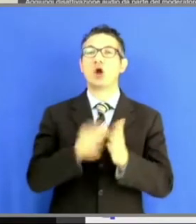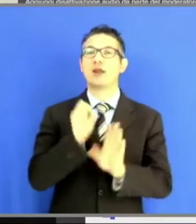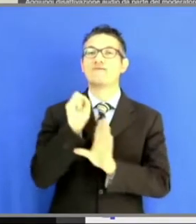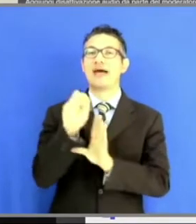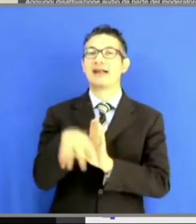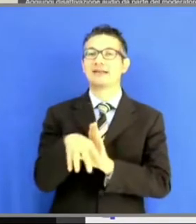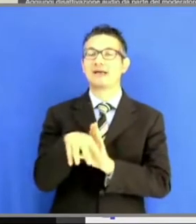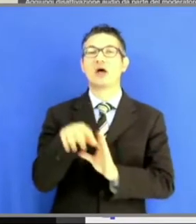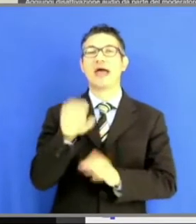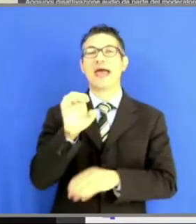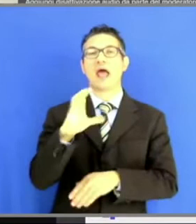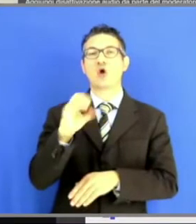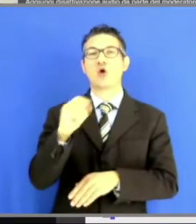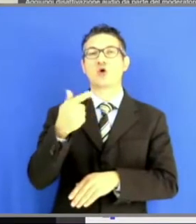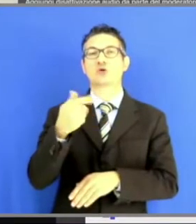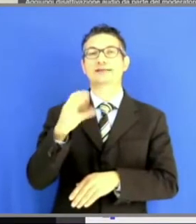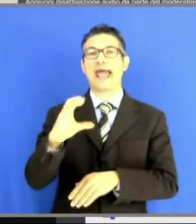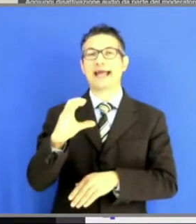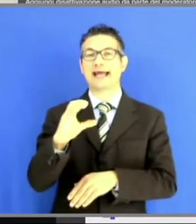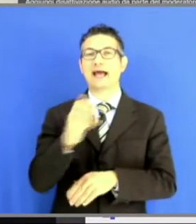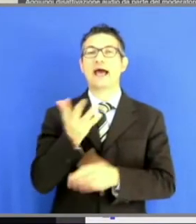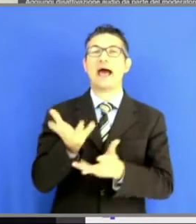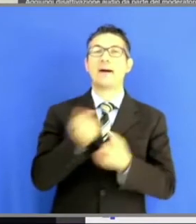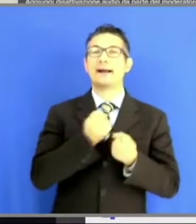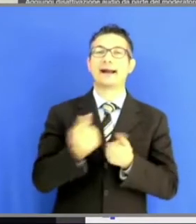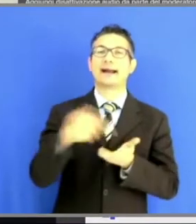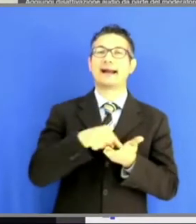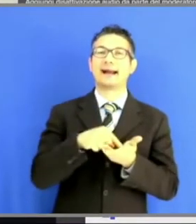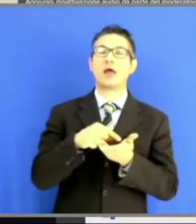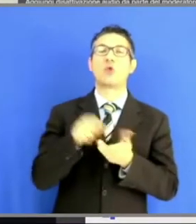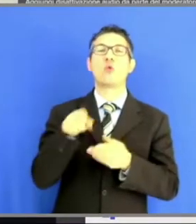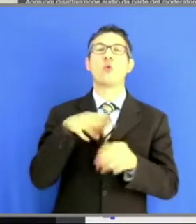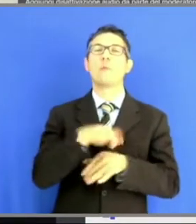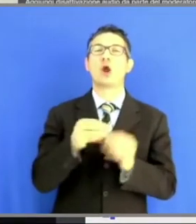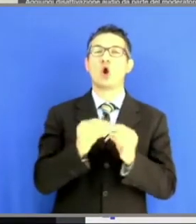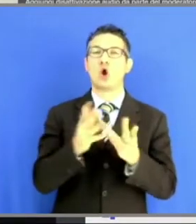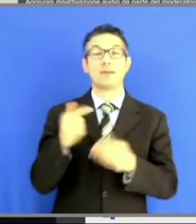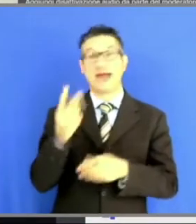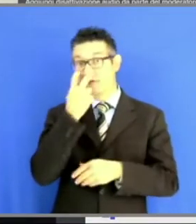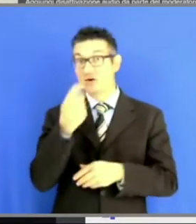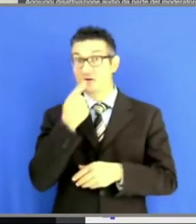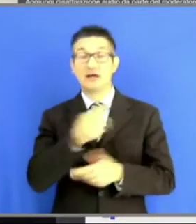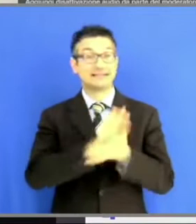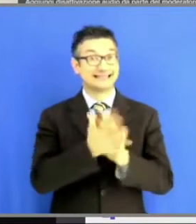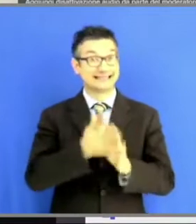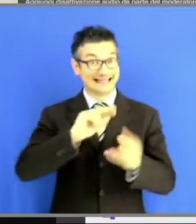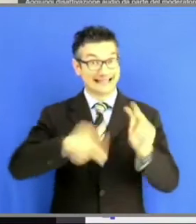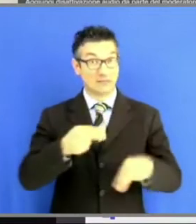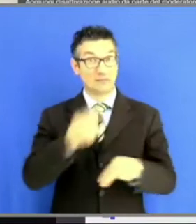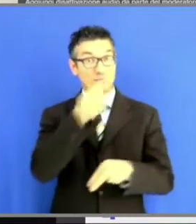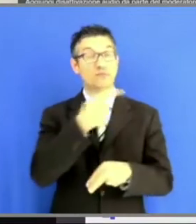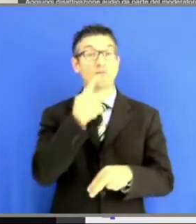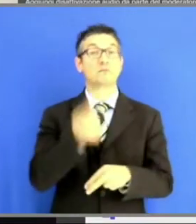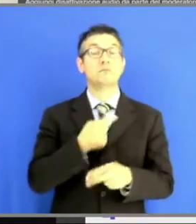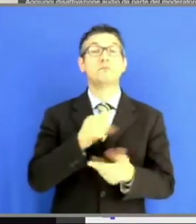Ecotec. E poi aggiungo, l'Avvocato della Ecotec afferma che per voi, al momento della stipula, le polizze andavano bene. Chiedo quindi